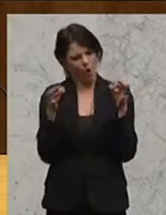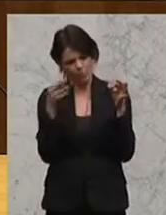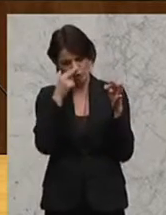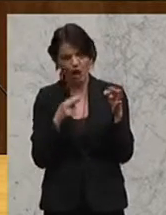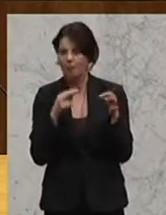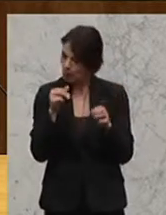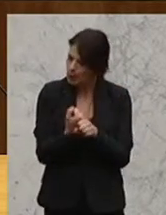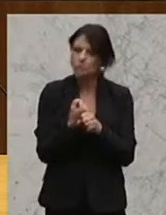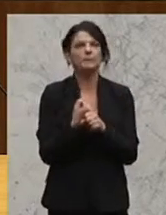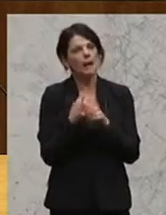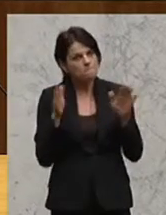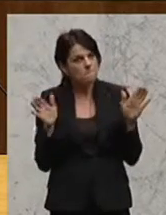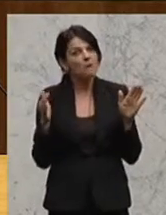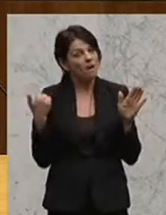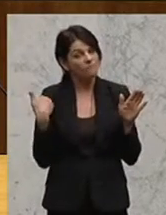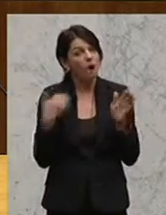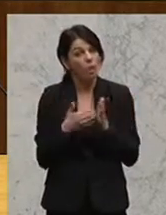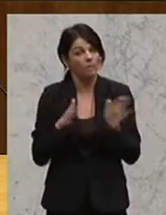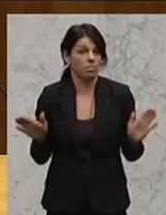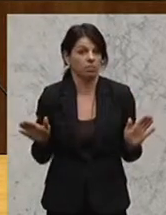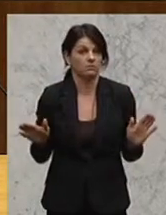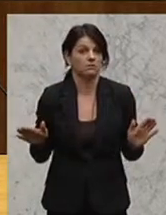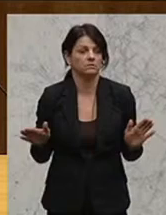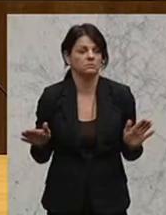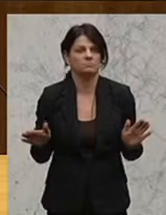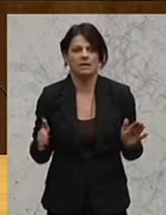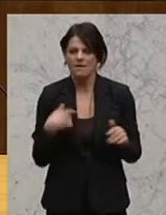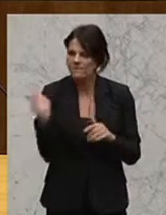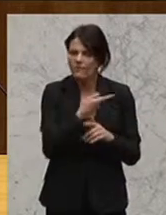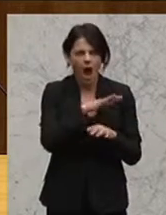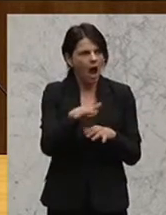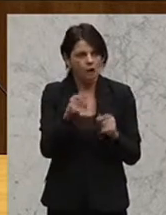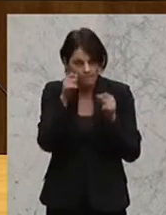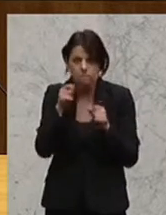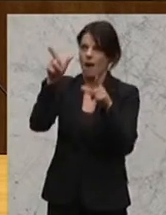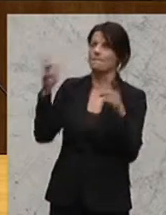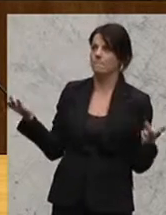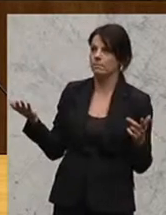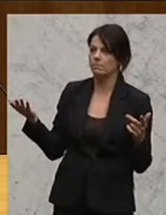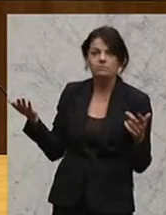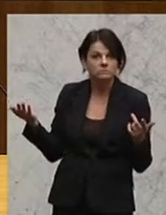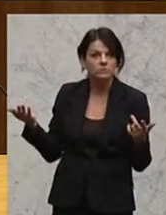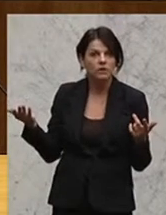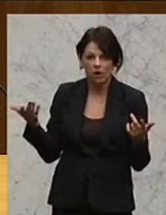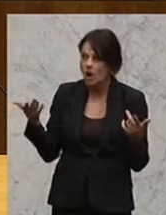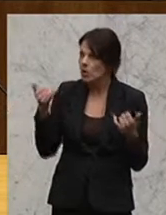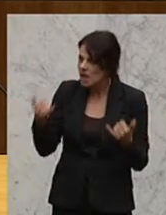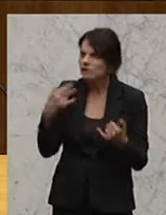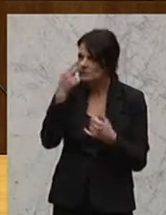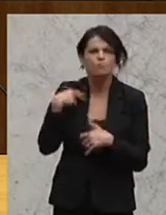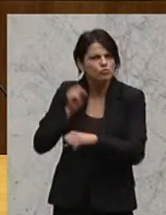aber trotzdem offenbar war es notwendig, dass wir hier einmal aufgewacht sind und uns hier einmal gewährt haben.